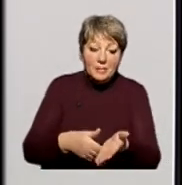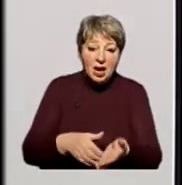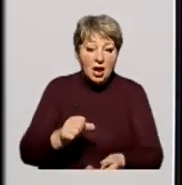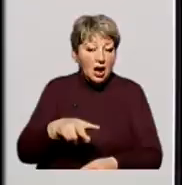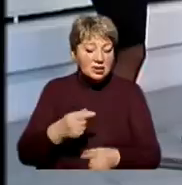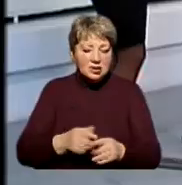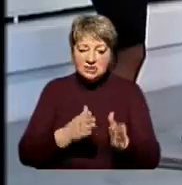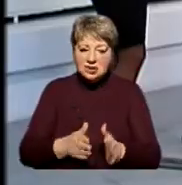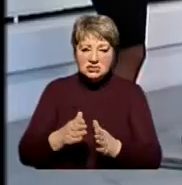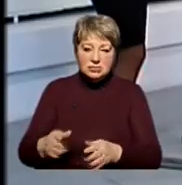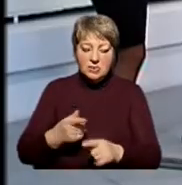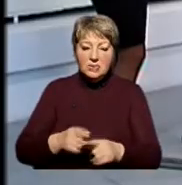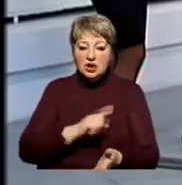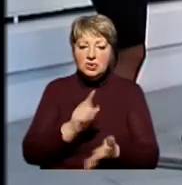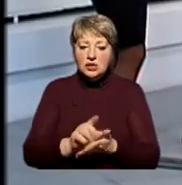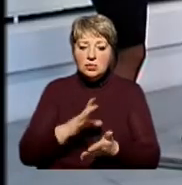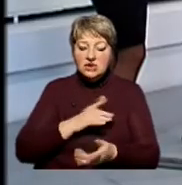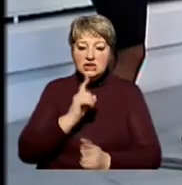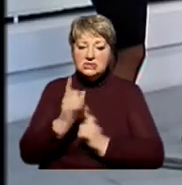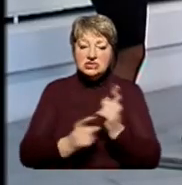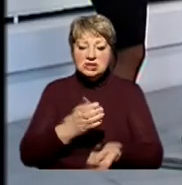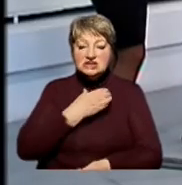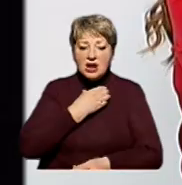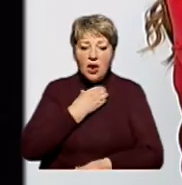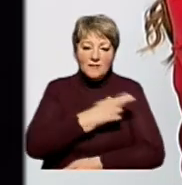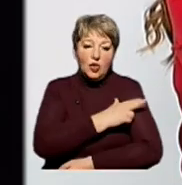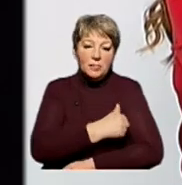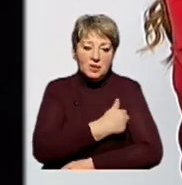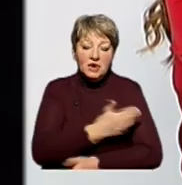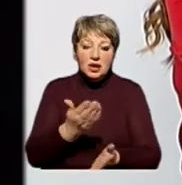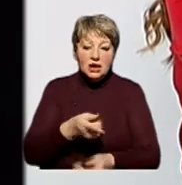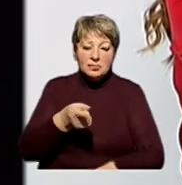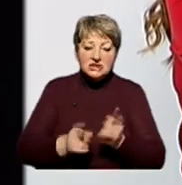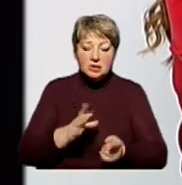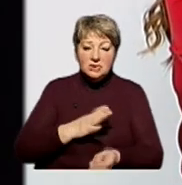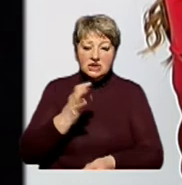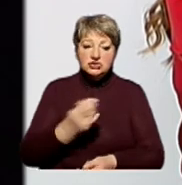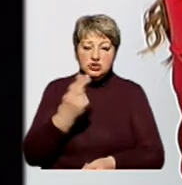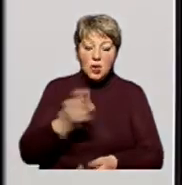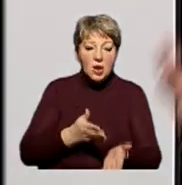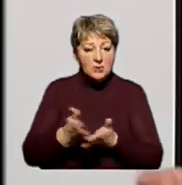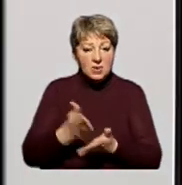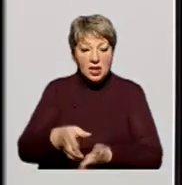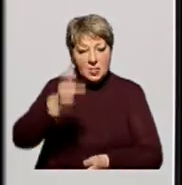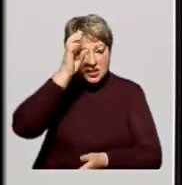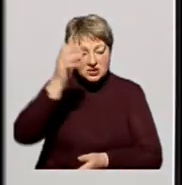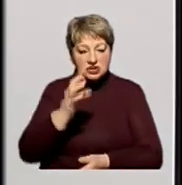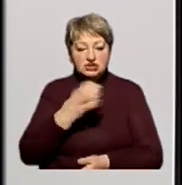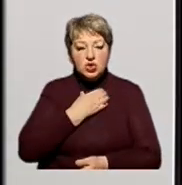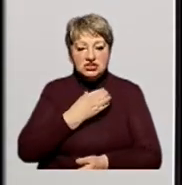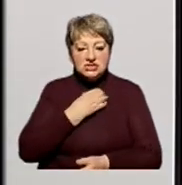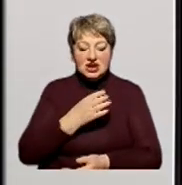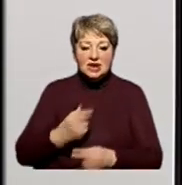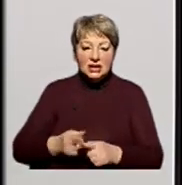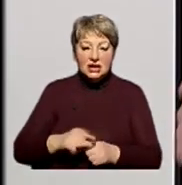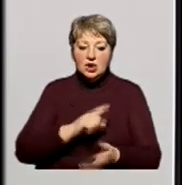Але ця система не повинна. Ми маємо рухатися до системи страхової медицини, яка дійсно була би соціально орієнтованою, там, де є державне соціальне страхування.